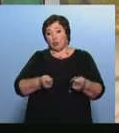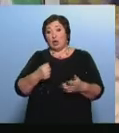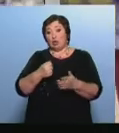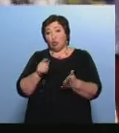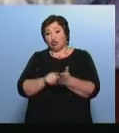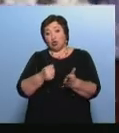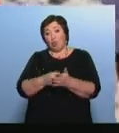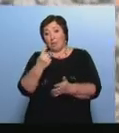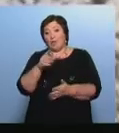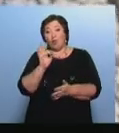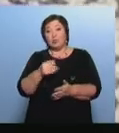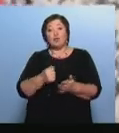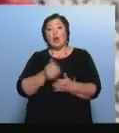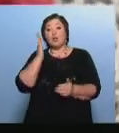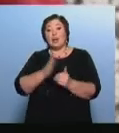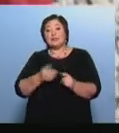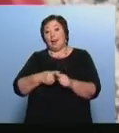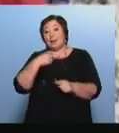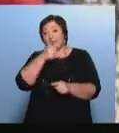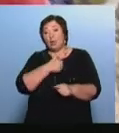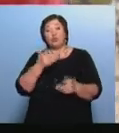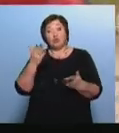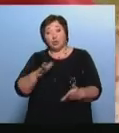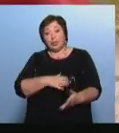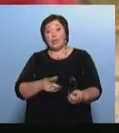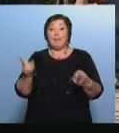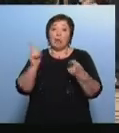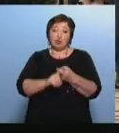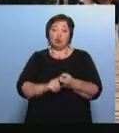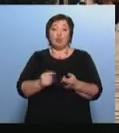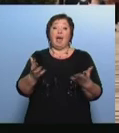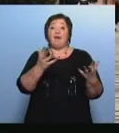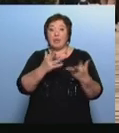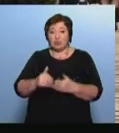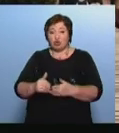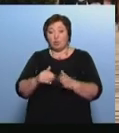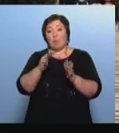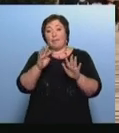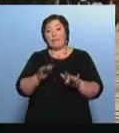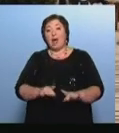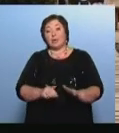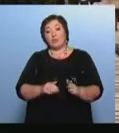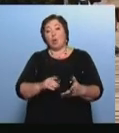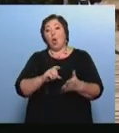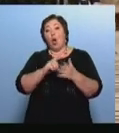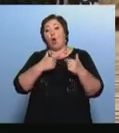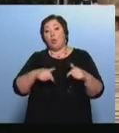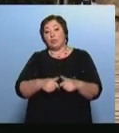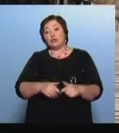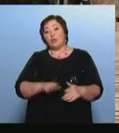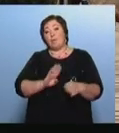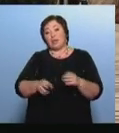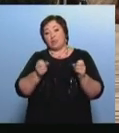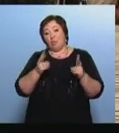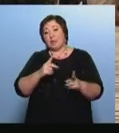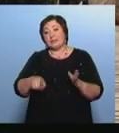октября Чтобы до конца этого года они уже были подключены к автоматическому программному комплексу «Безопасный город» Альбина Валикжанин,